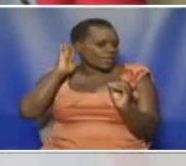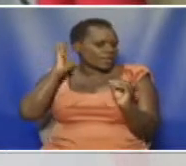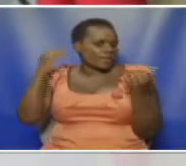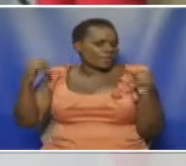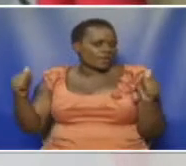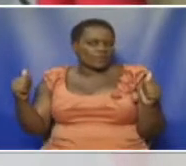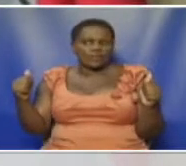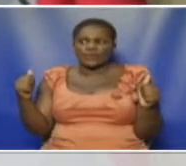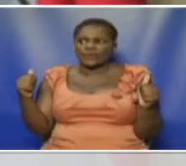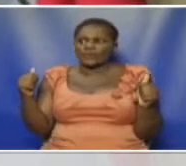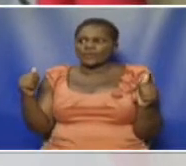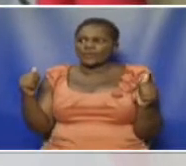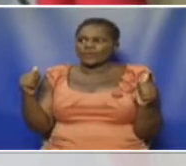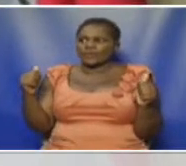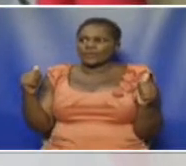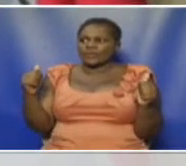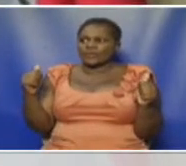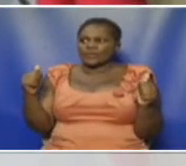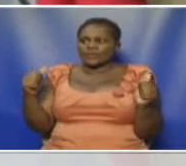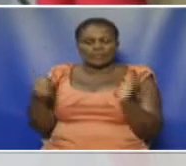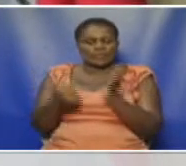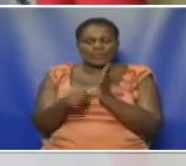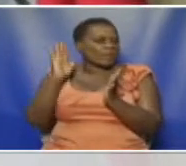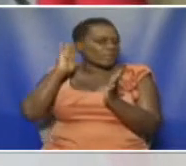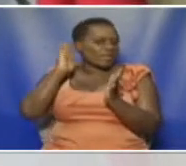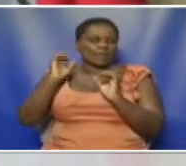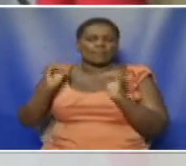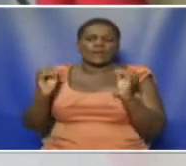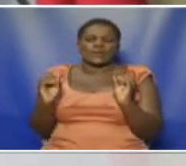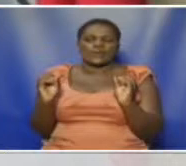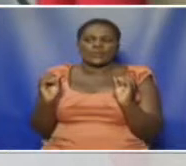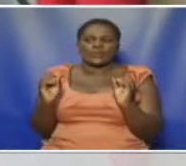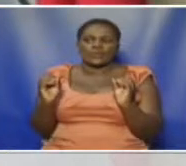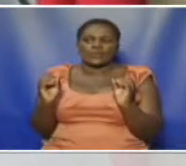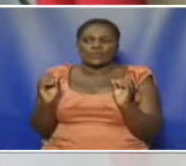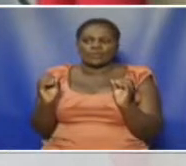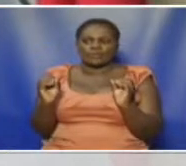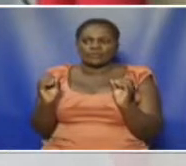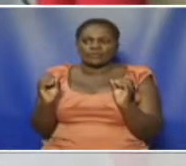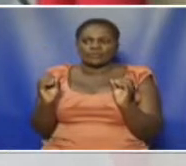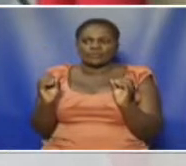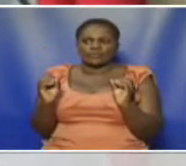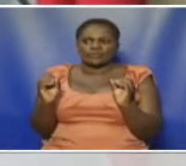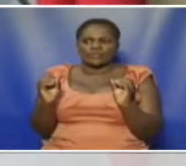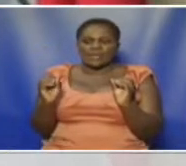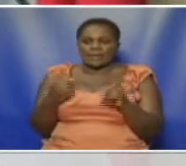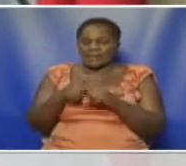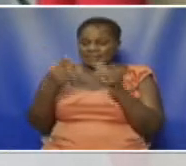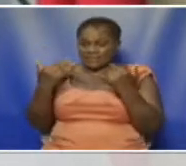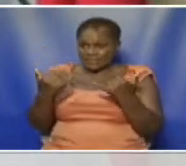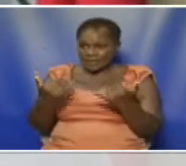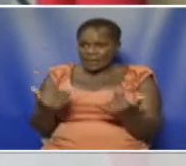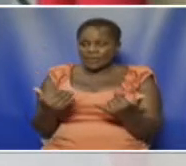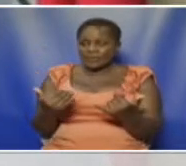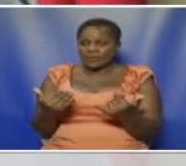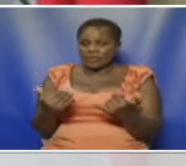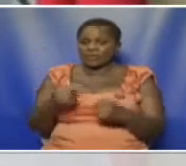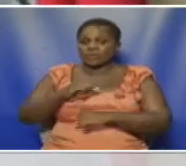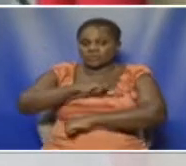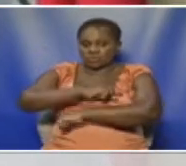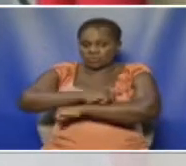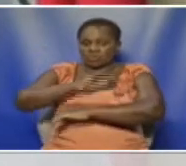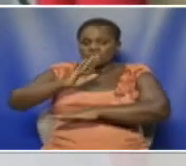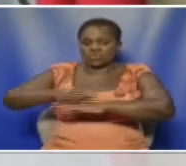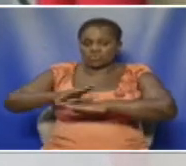Atuna shida na hiyo Tuteweza kwa taftia Lakini kwa sasa Karne wako